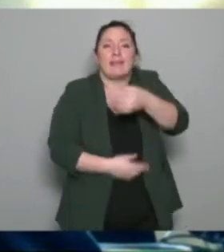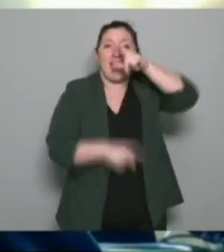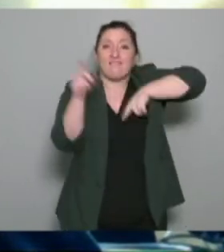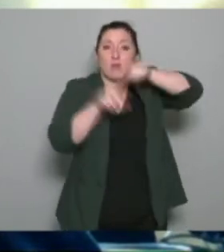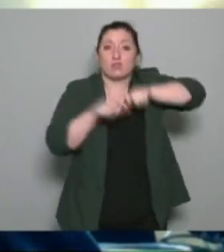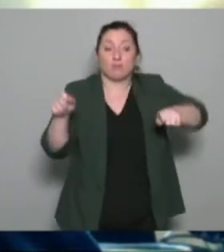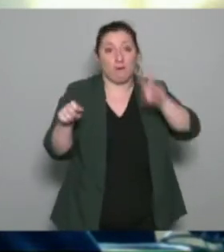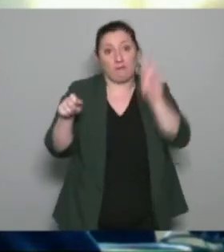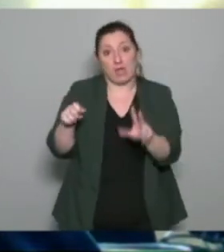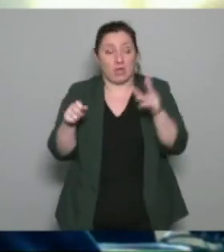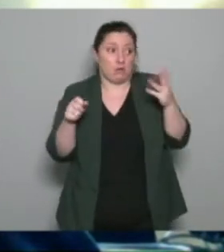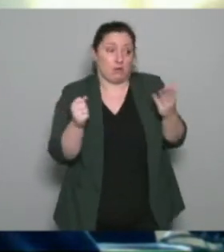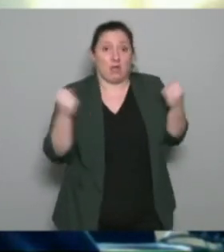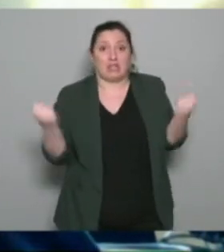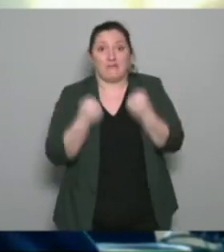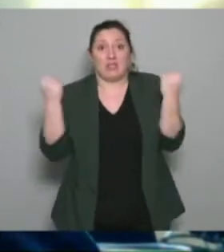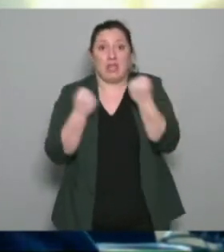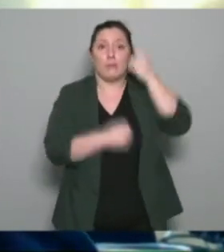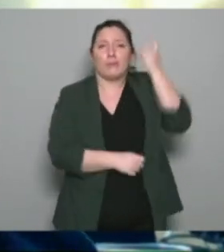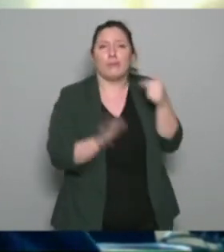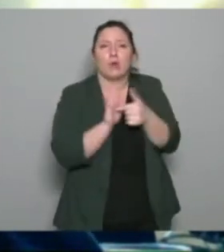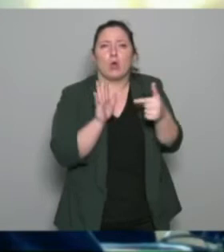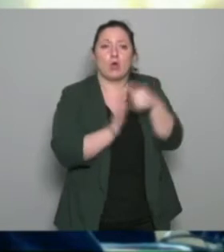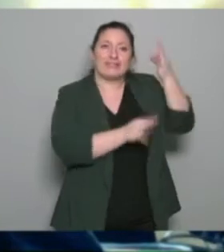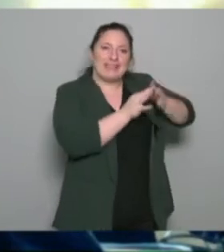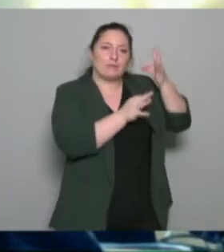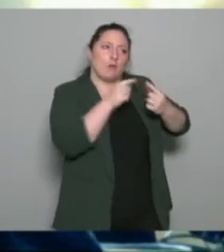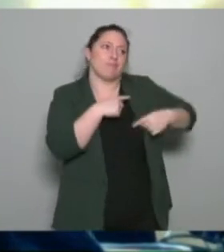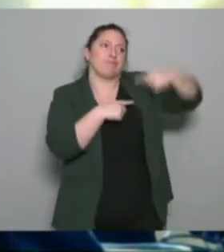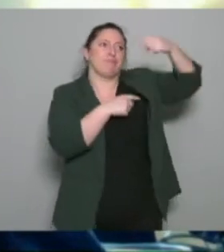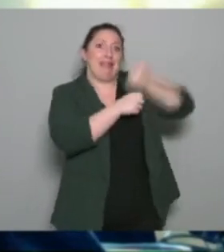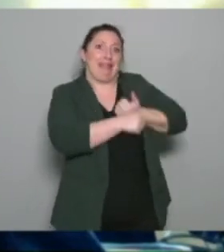dernière il y plus de 40% de nos usagers de ces femmes sur le site c'est